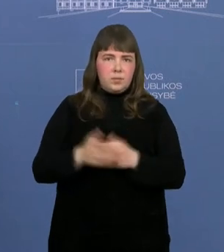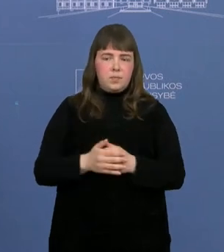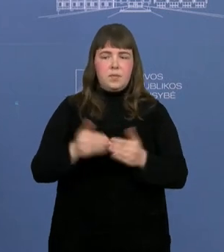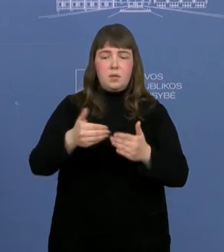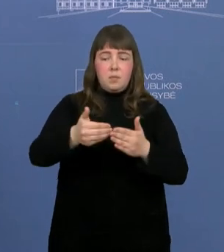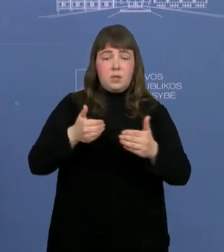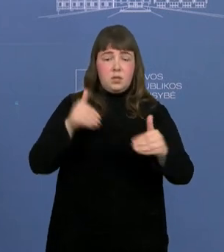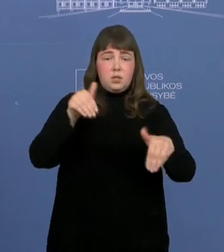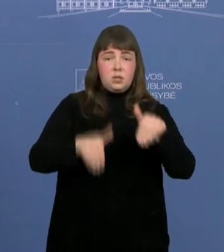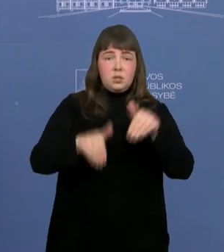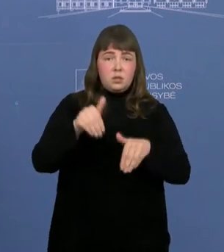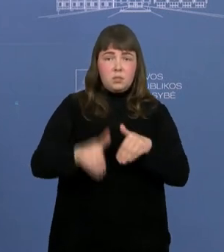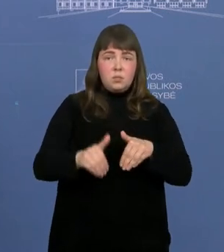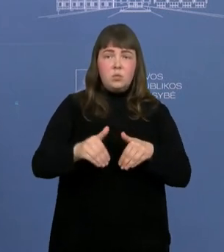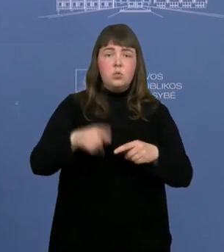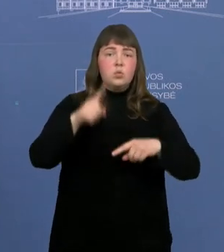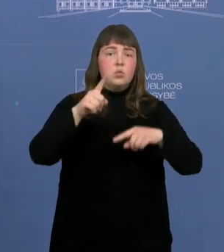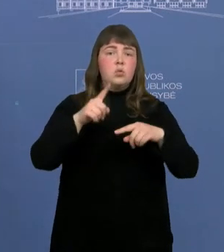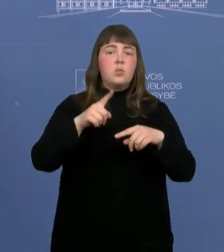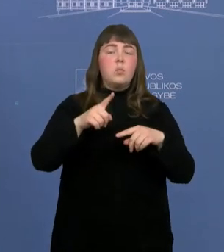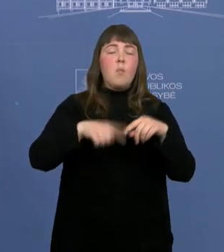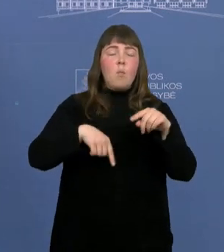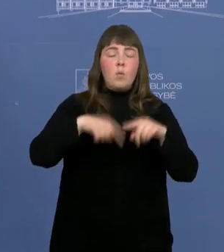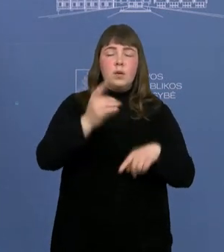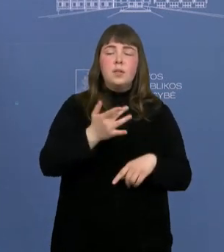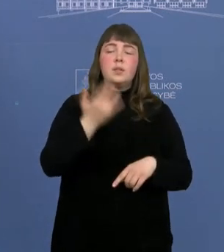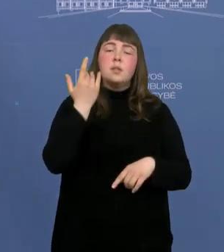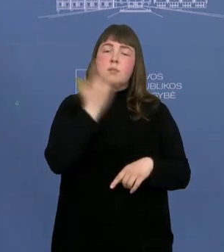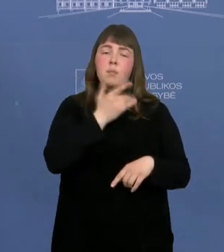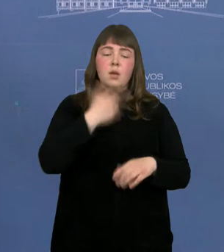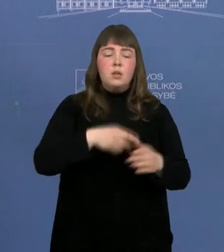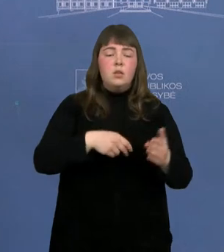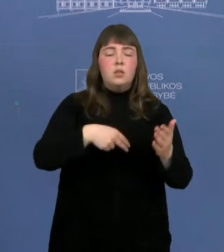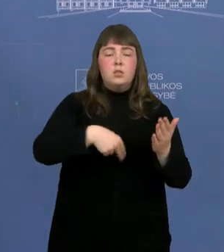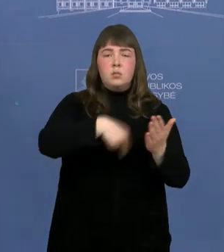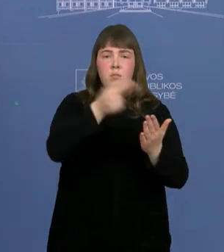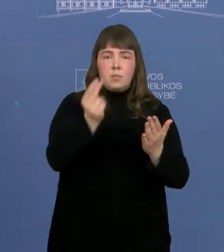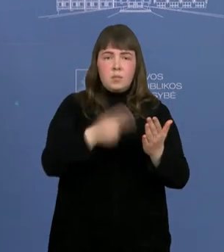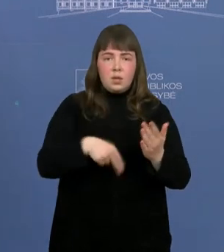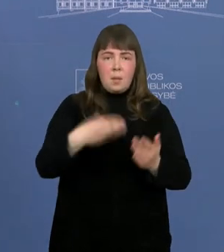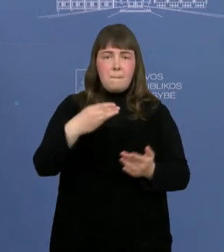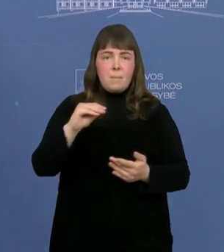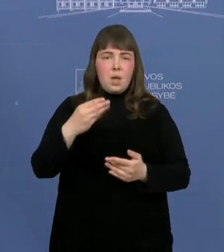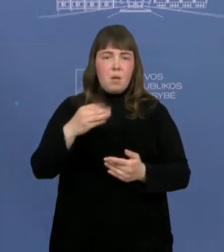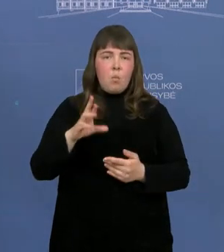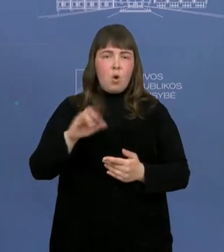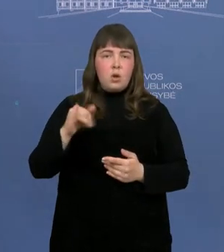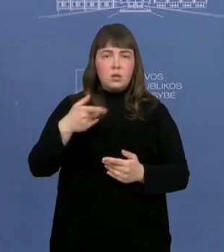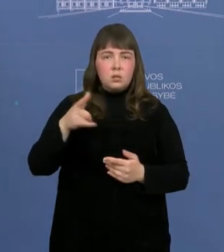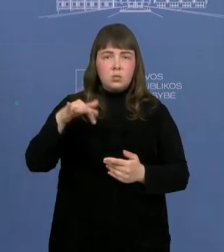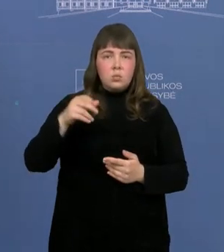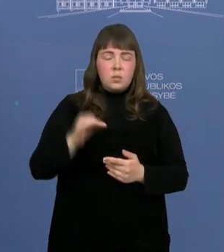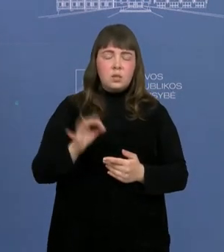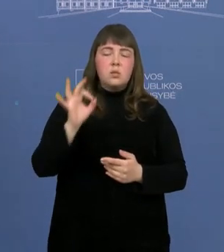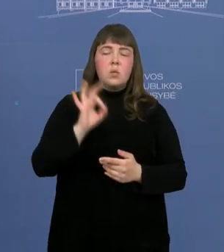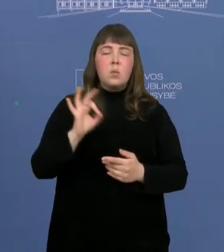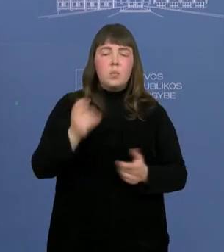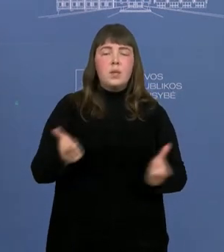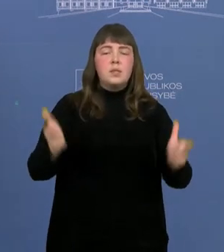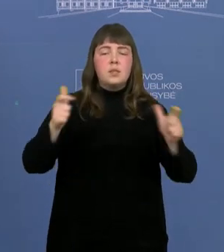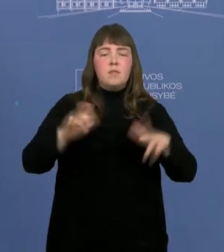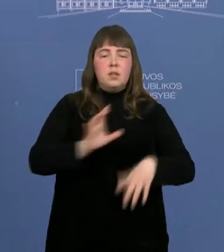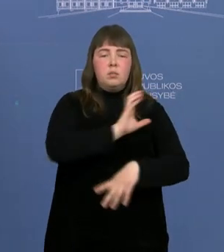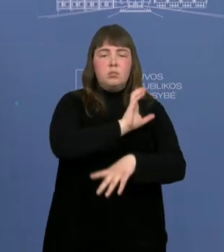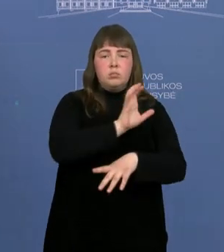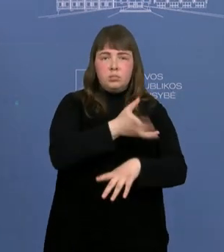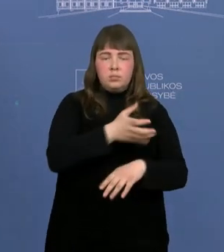memorandumą su savivaldybio asociacija prezidentūroje ir dėl savivaldybių galių stiprinimo. Ir pirmaisiais punktais